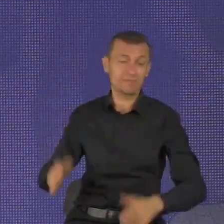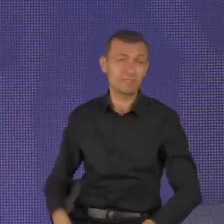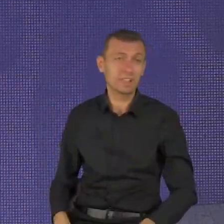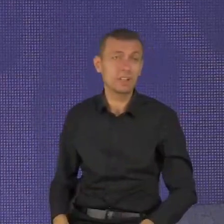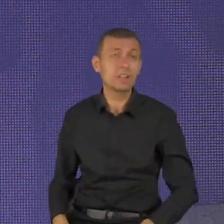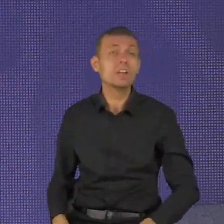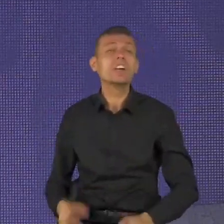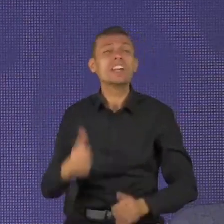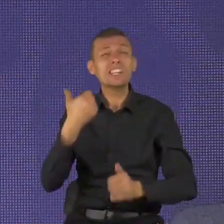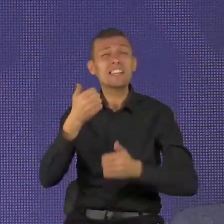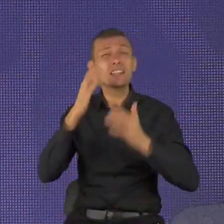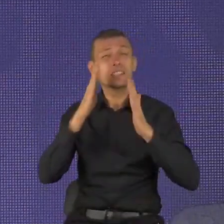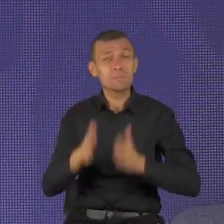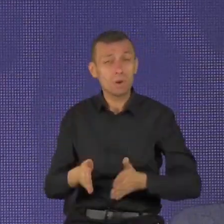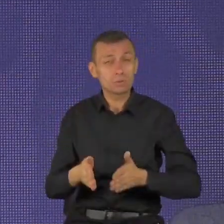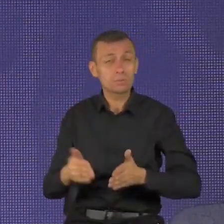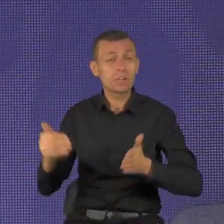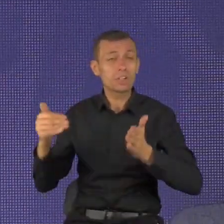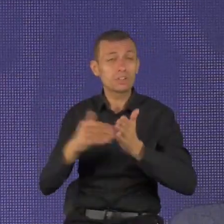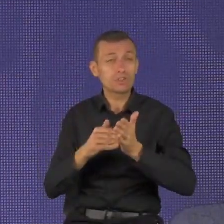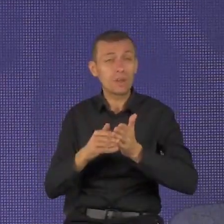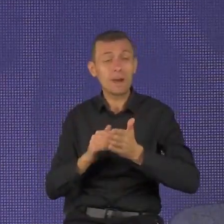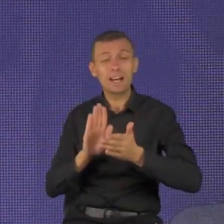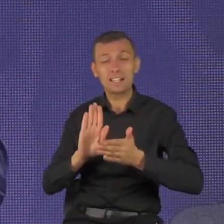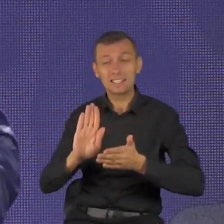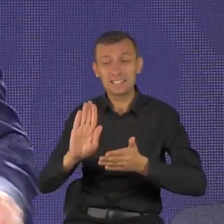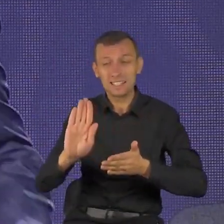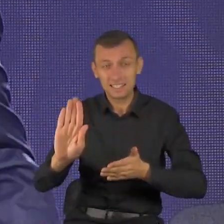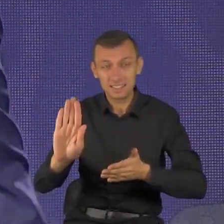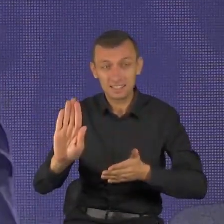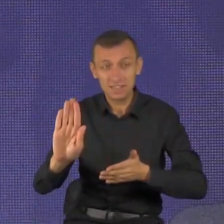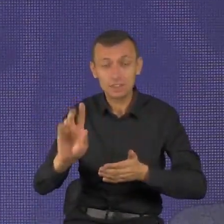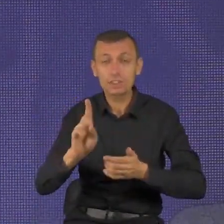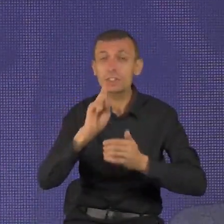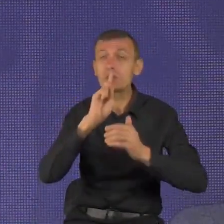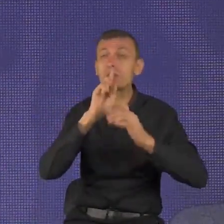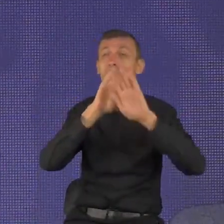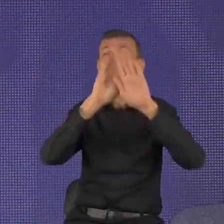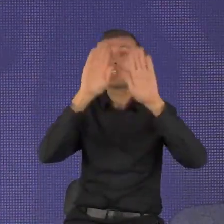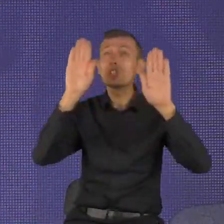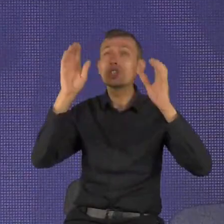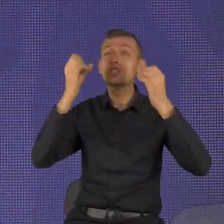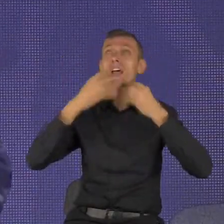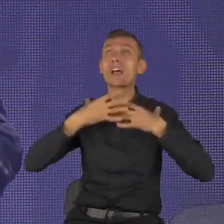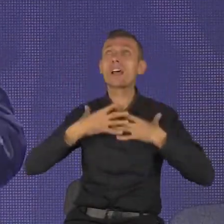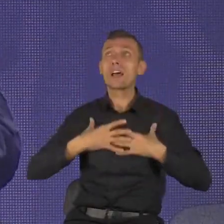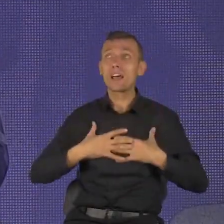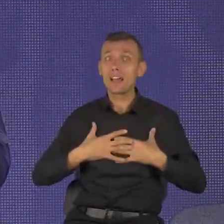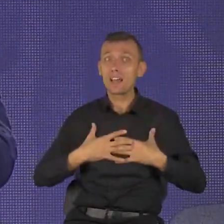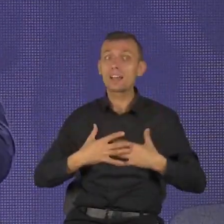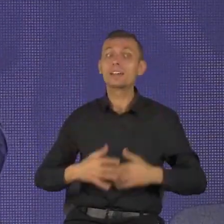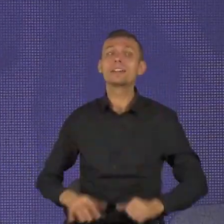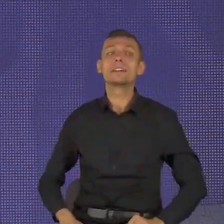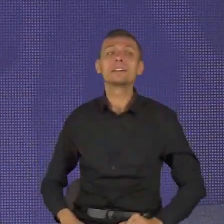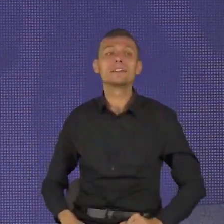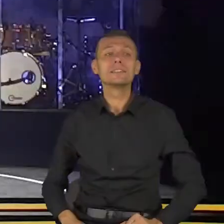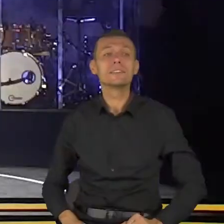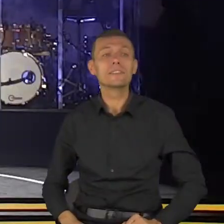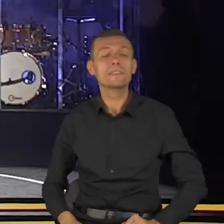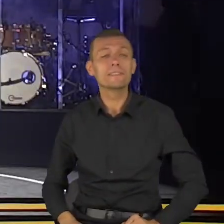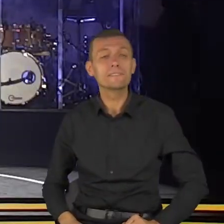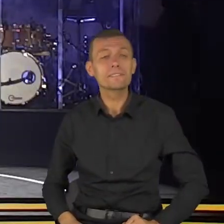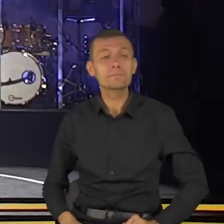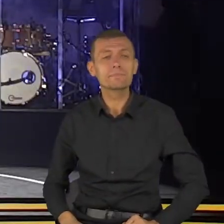i wyciszyć się. Więc pierwszy skutek pospiesznego stylu życia to zwiększenie stresu. Druga to utrata